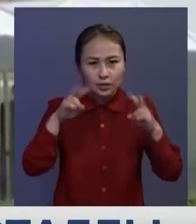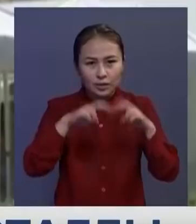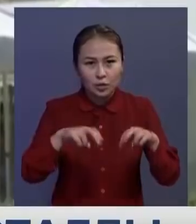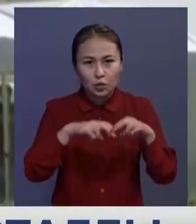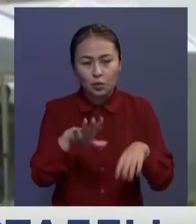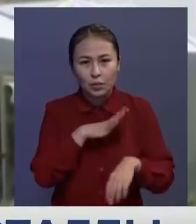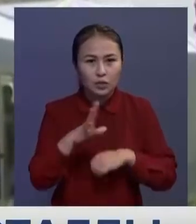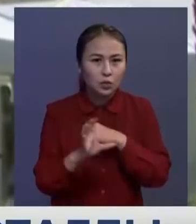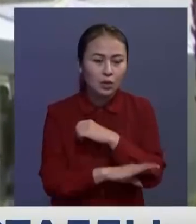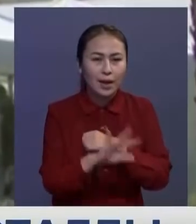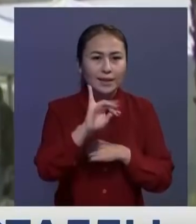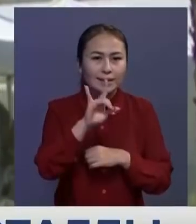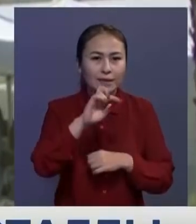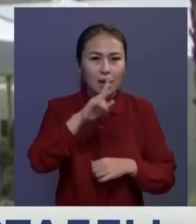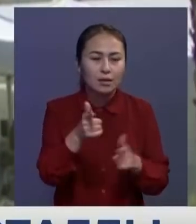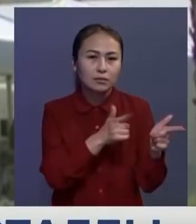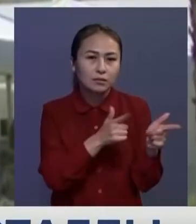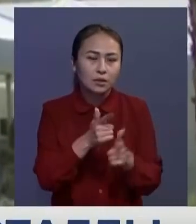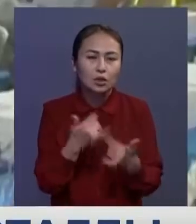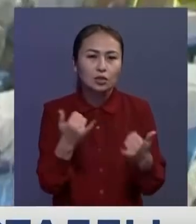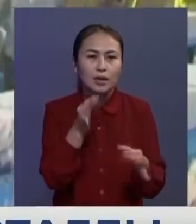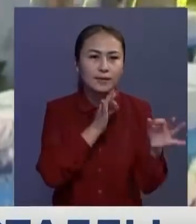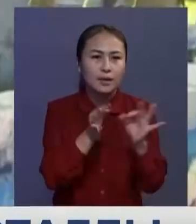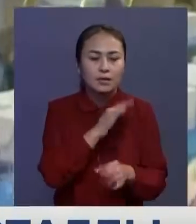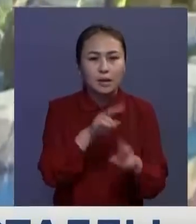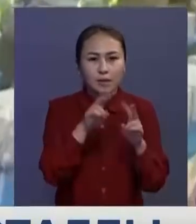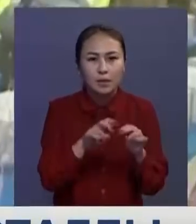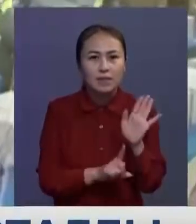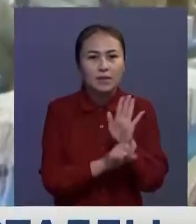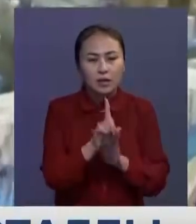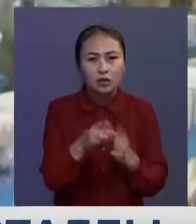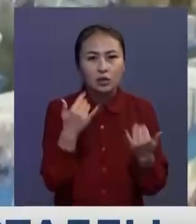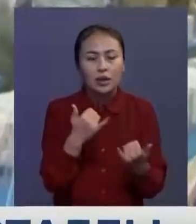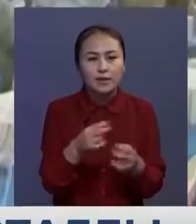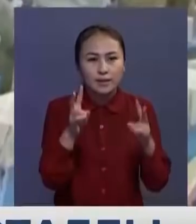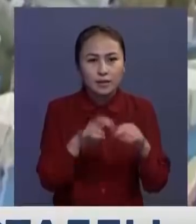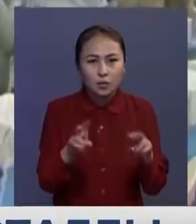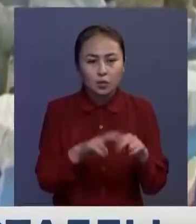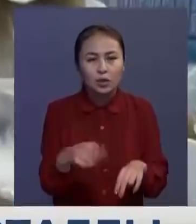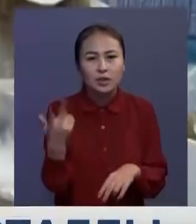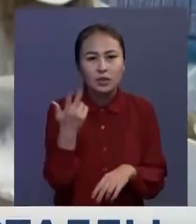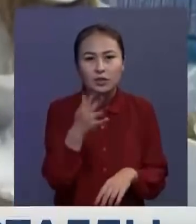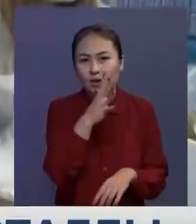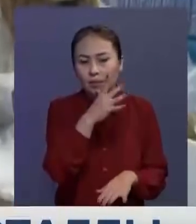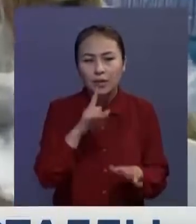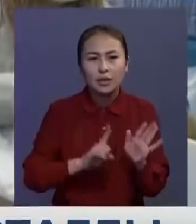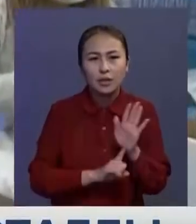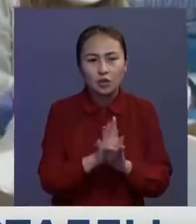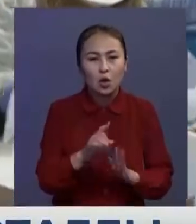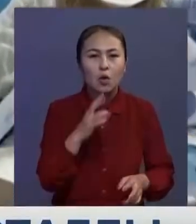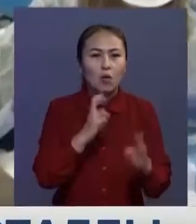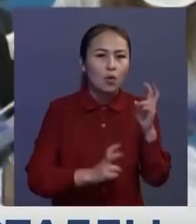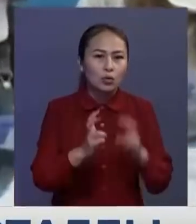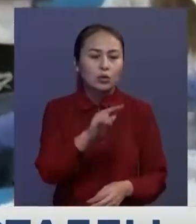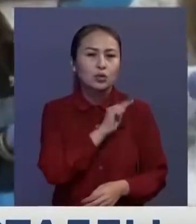қысатысында, ал Израилдің дайындаған дәрісі енді ғана сынақтан өте бастады. Яғни зерттеудің үшінші кезеңі басталды. Өндіріс шымысына